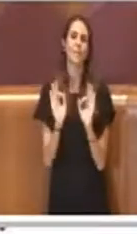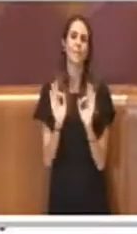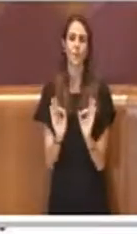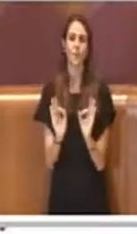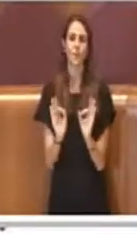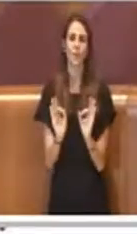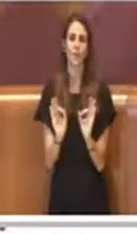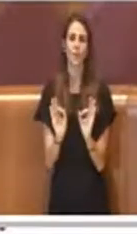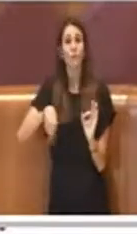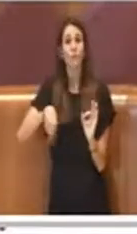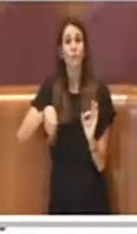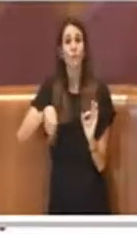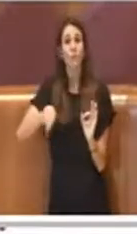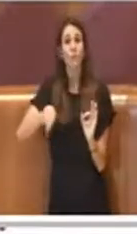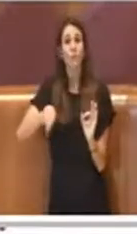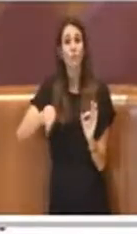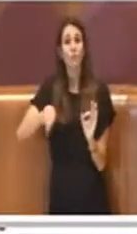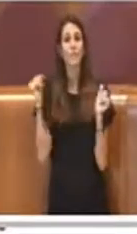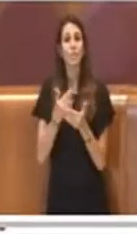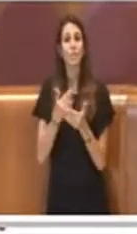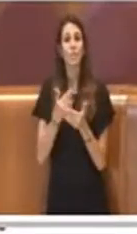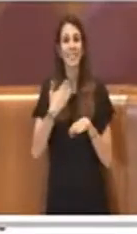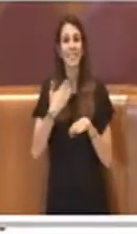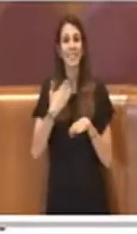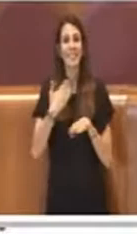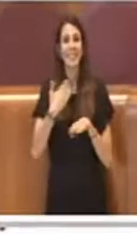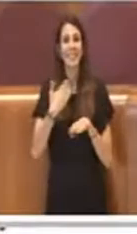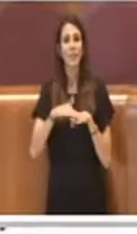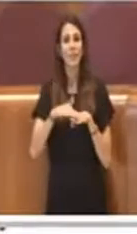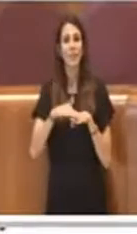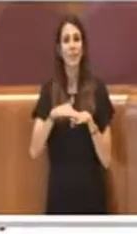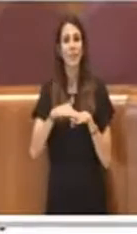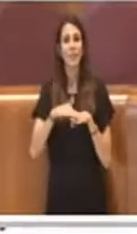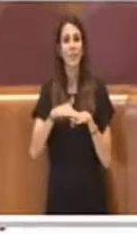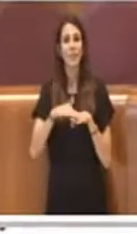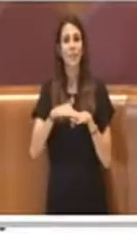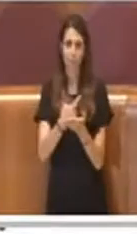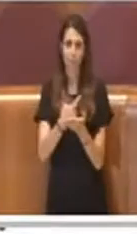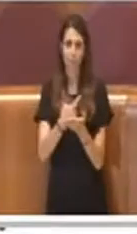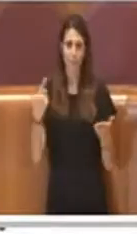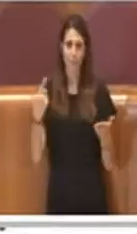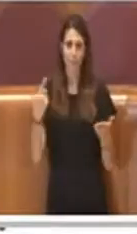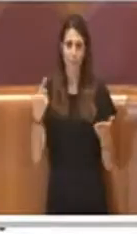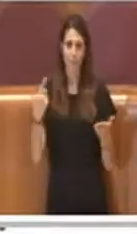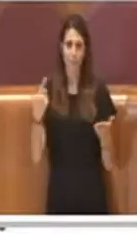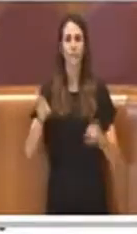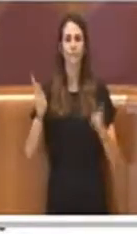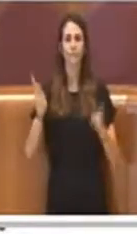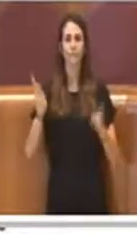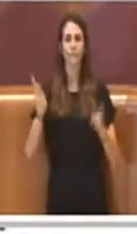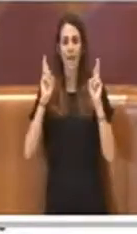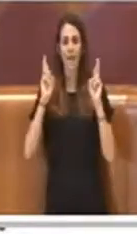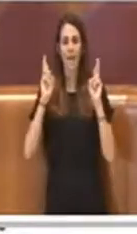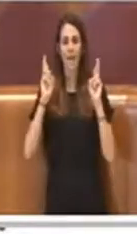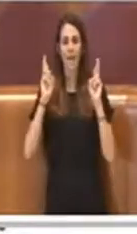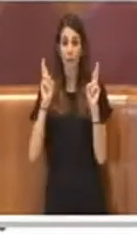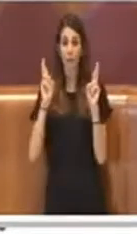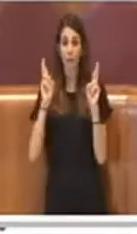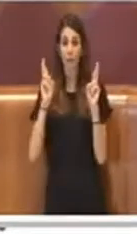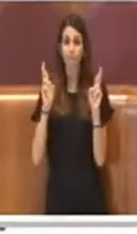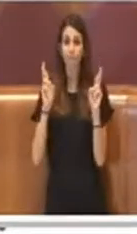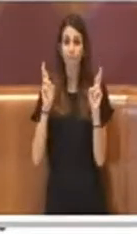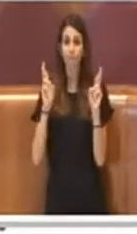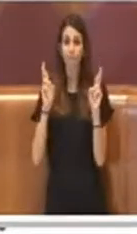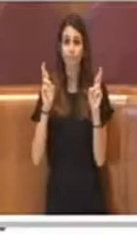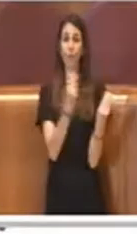servizio da dare alla cittadinanza necessario, per cui mi auspico anche un ripensamento da parte dei